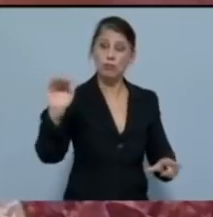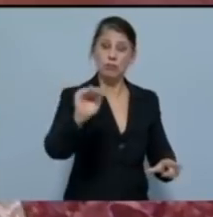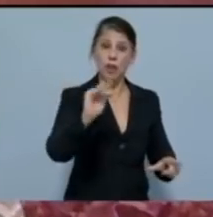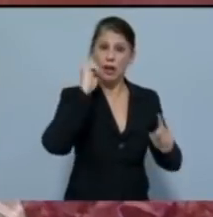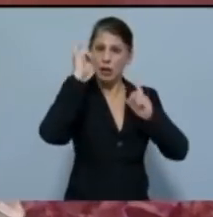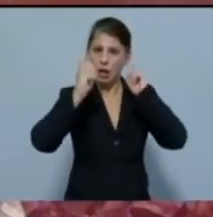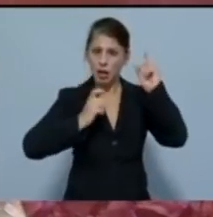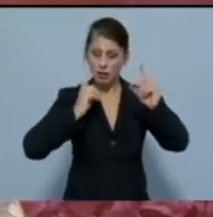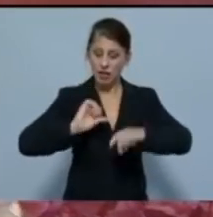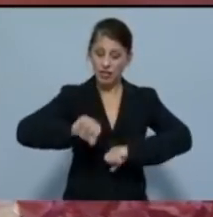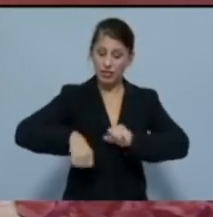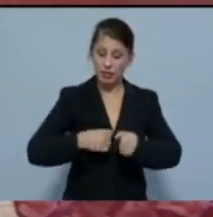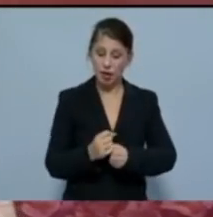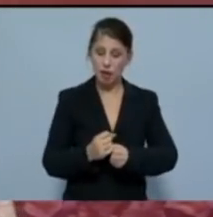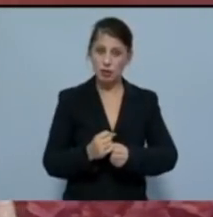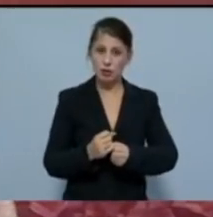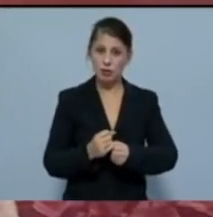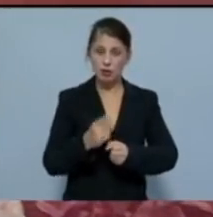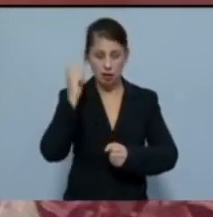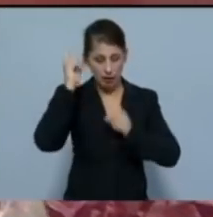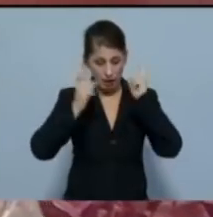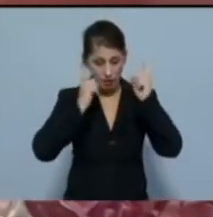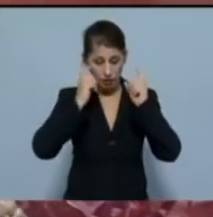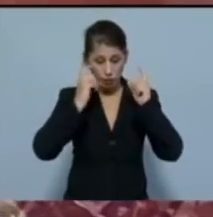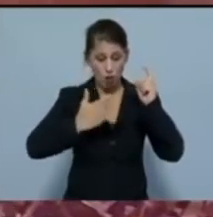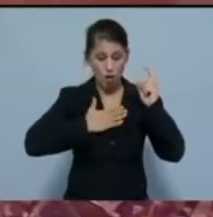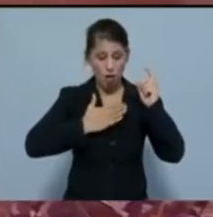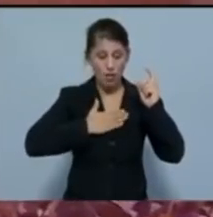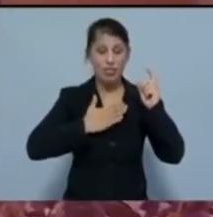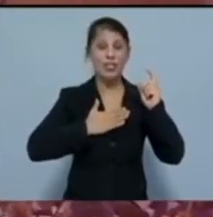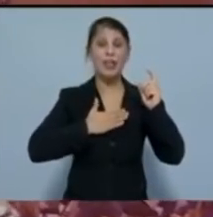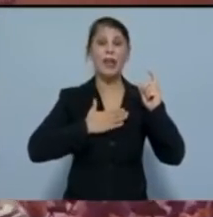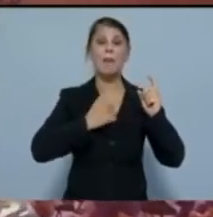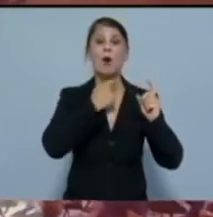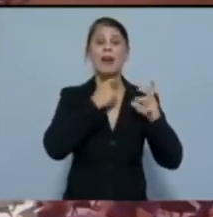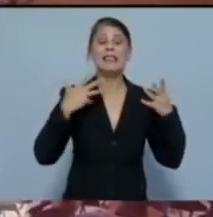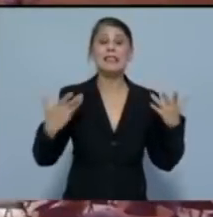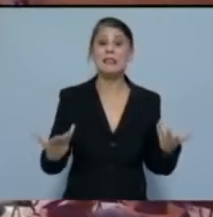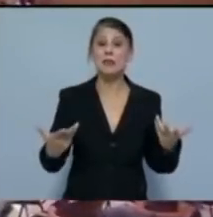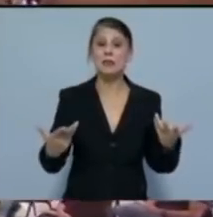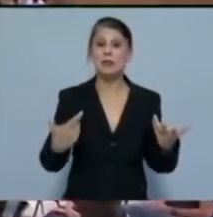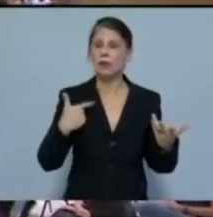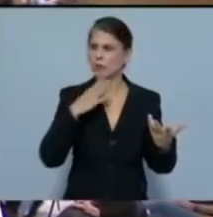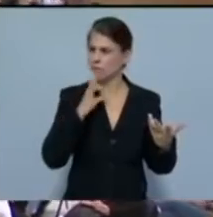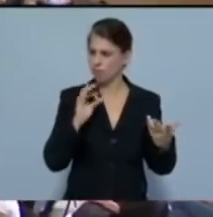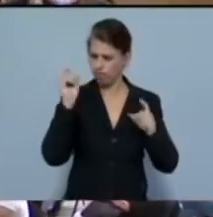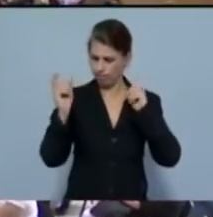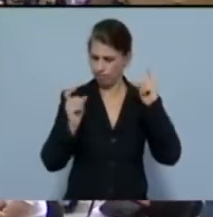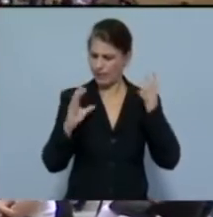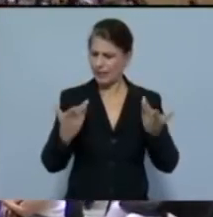με γνώμονα τις δικές τους ανάγκες. Να σκεφτούν γιατί αλήθεια η ανεργία